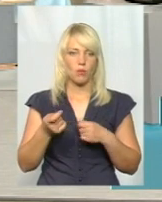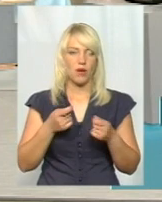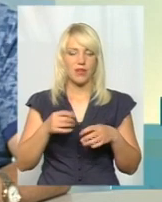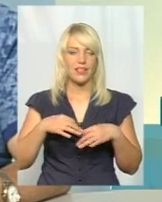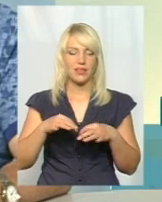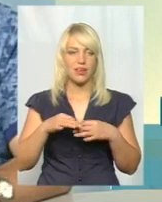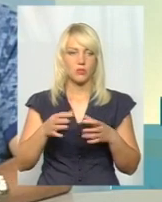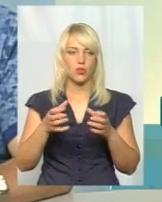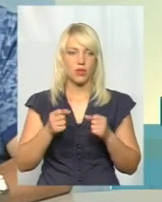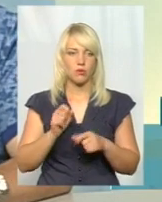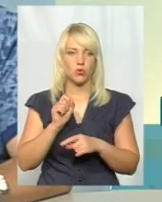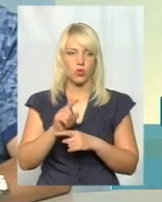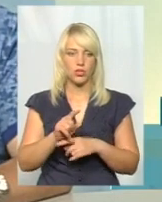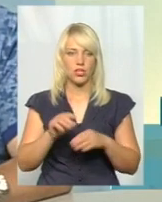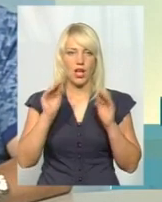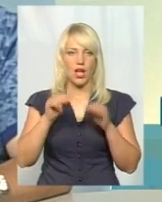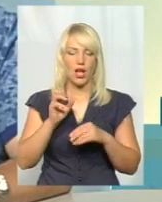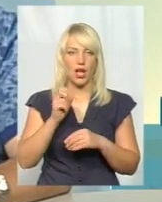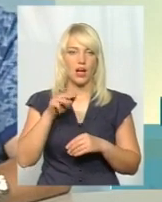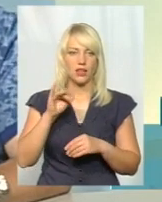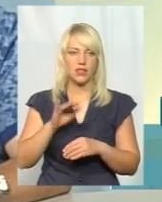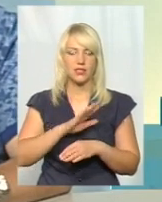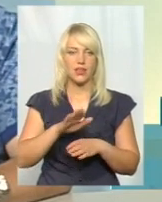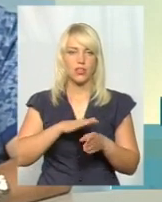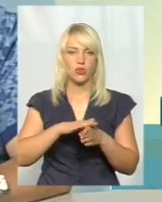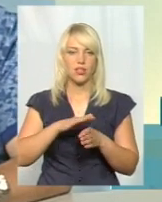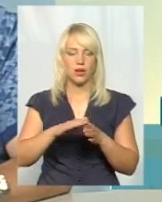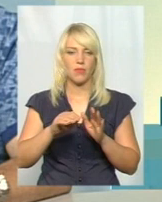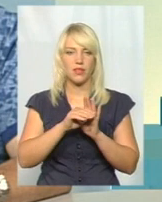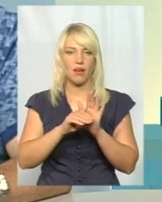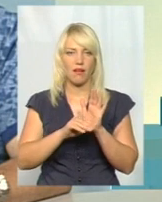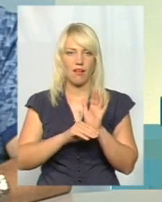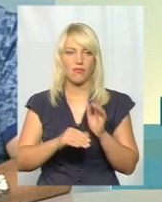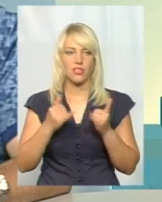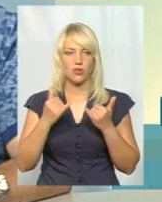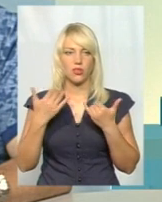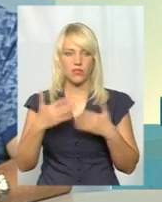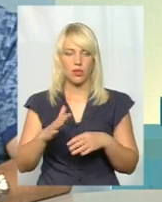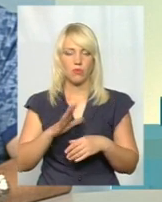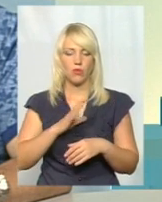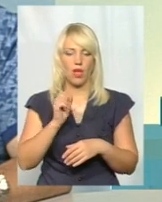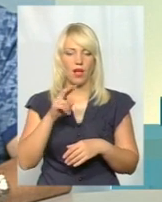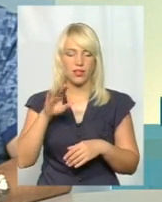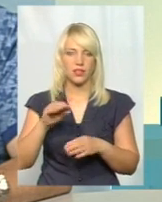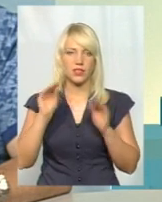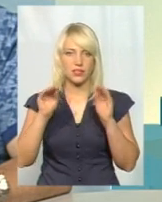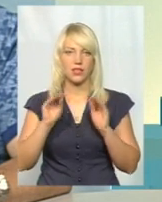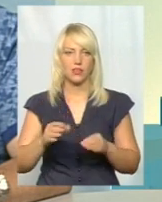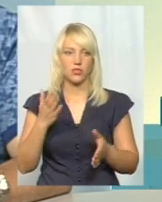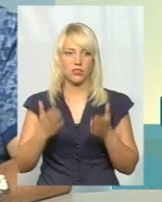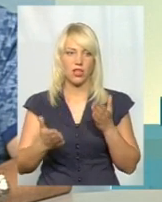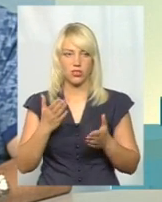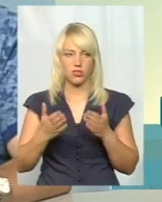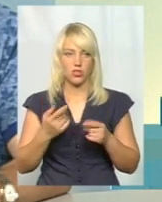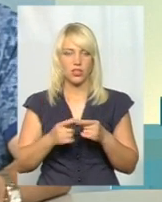транспорту отримало доручення складати акти за дотримання графіку. Вже сьогодні декілька актів було складено. Якщо це три